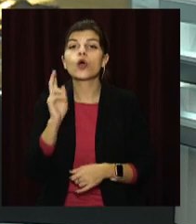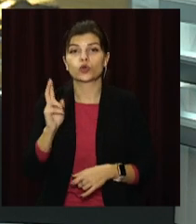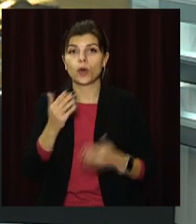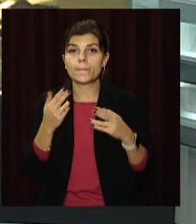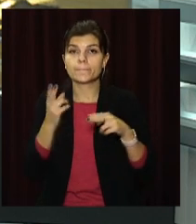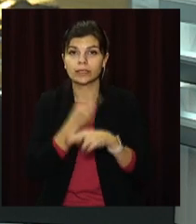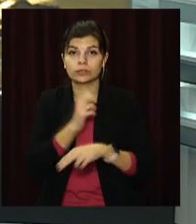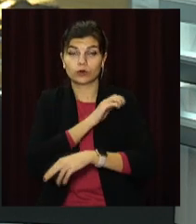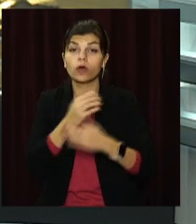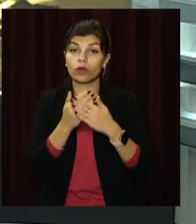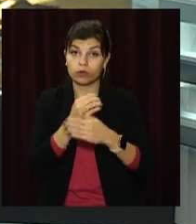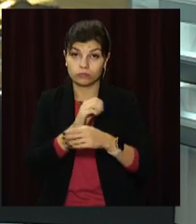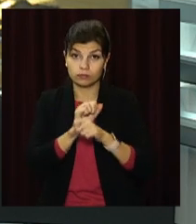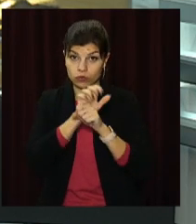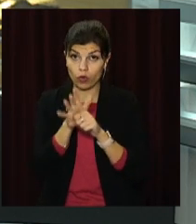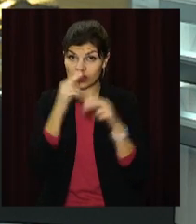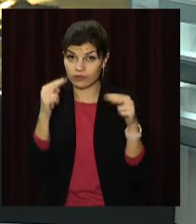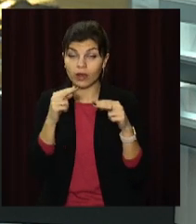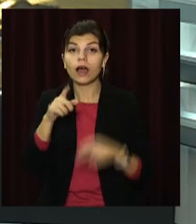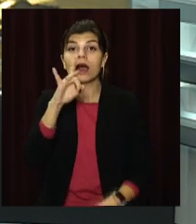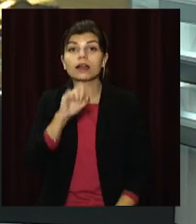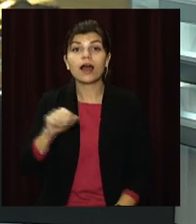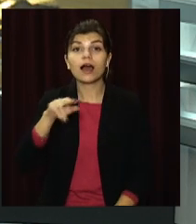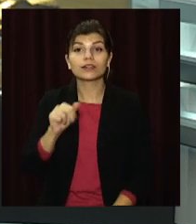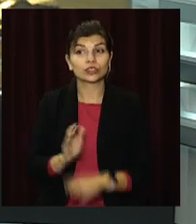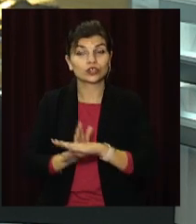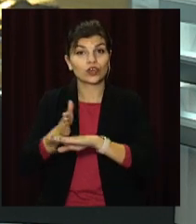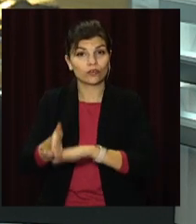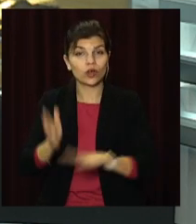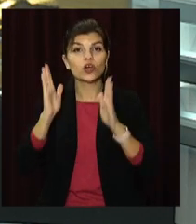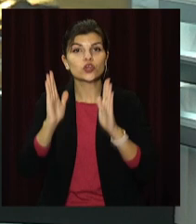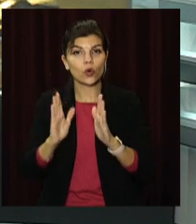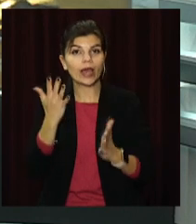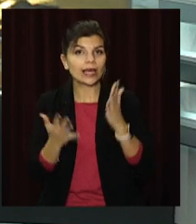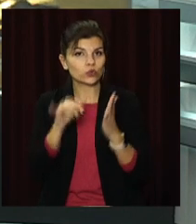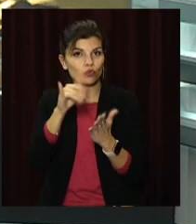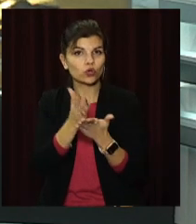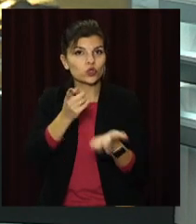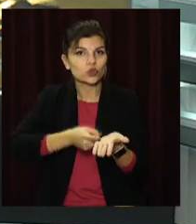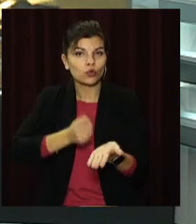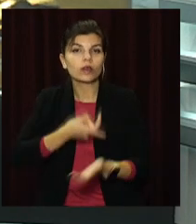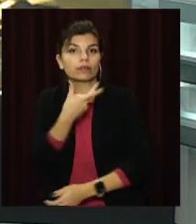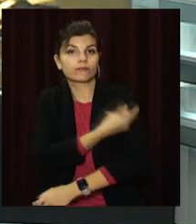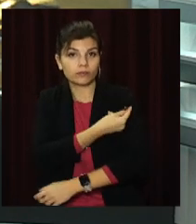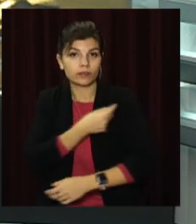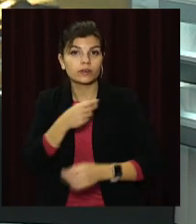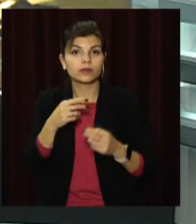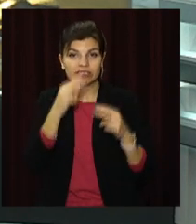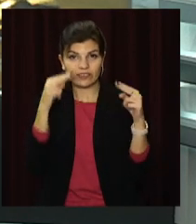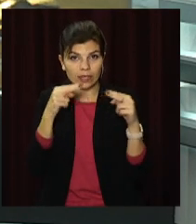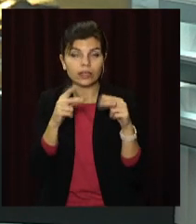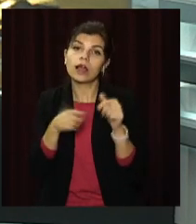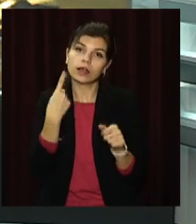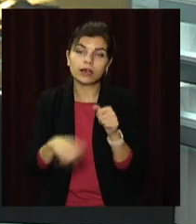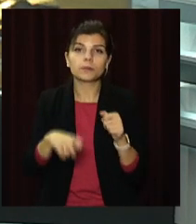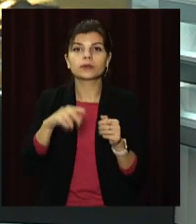Зачинена для тих, хто без ковід-сертифіката. Відсьогодні до ради можна потрапити лише за наявності сертифіката про вакцинацію